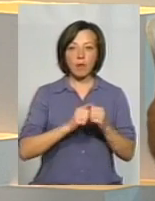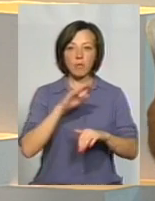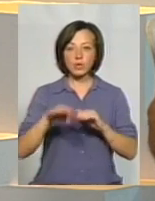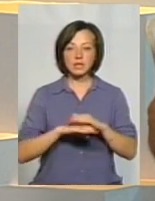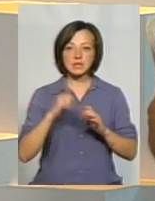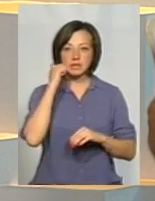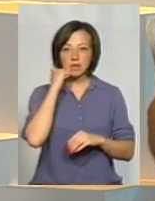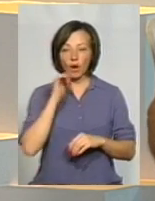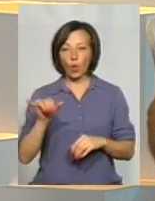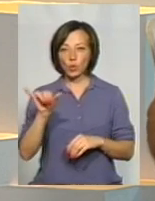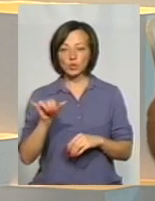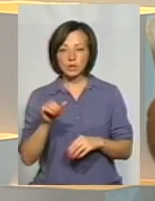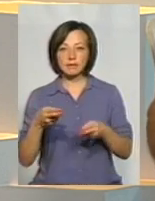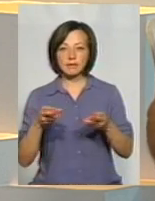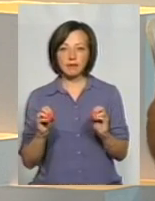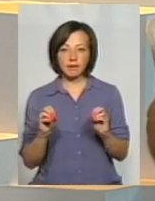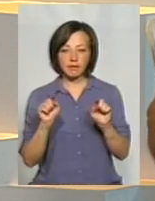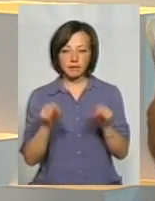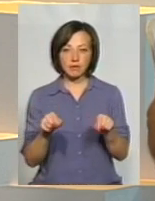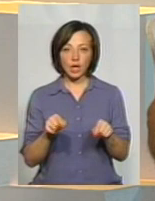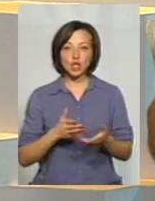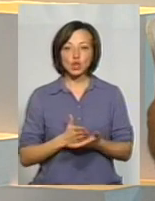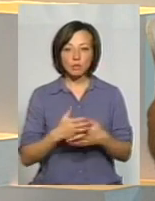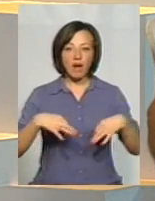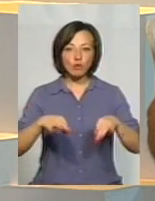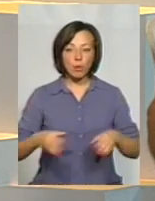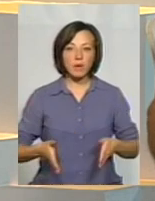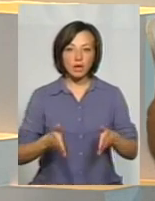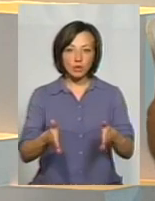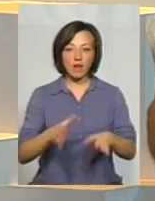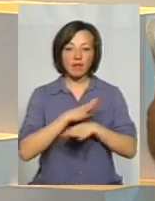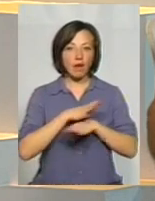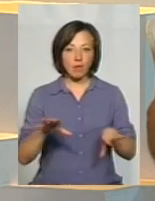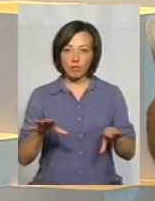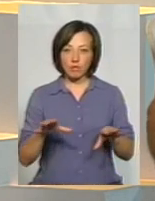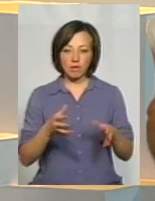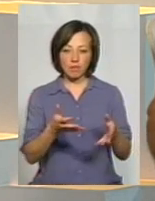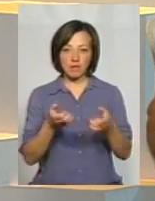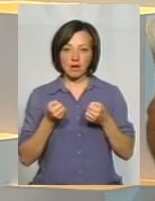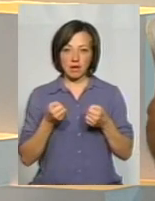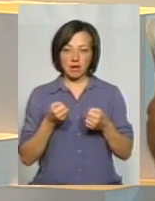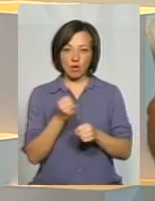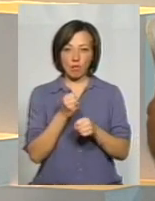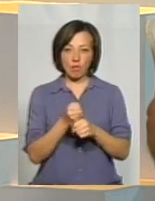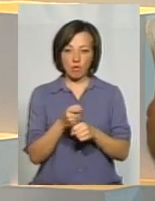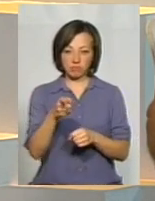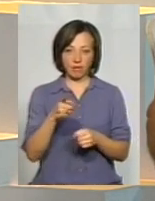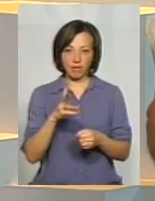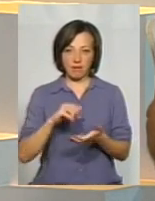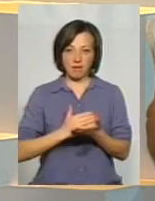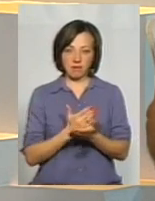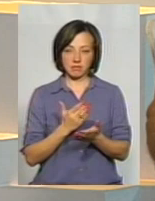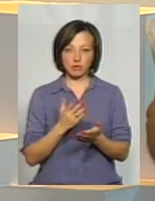Ушиця, де служби автомобільних доріг не були прийняті роботи, і для того, щоб їх